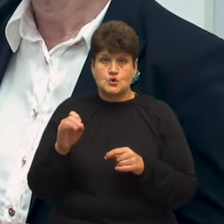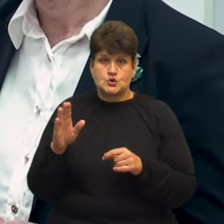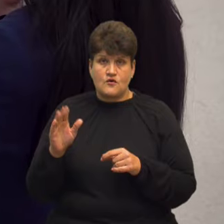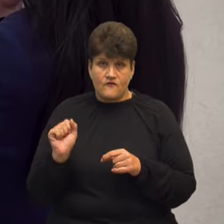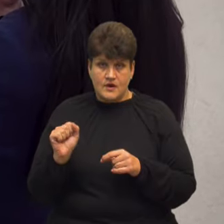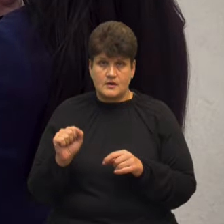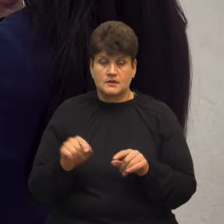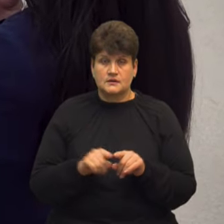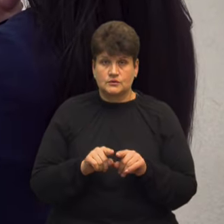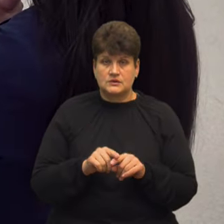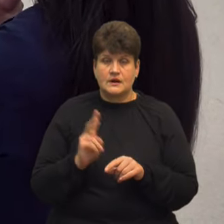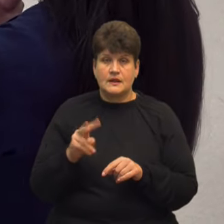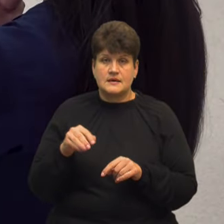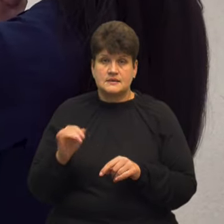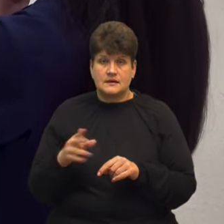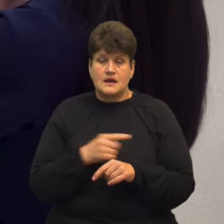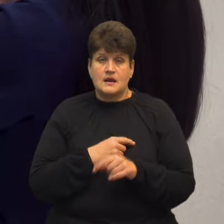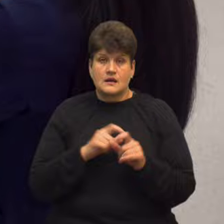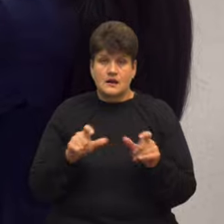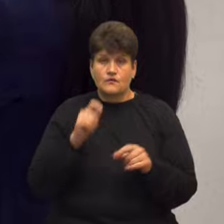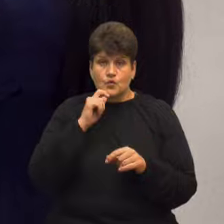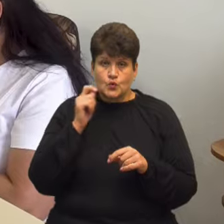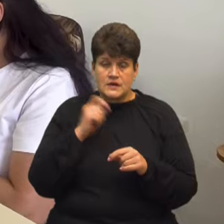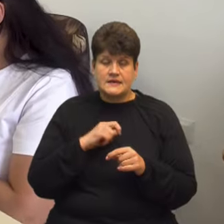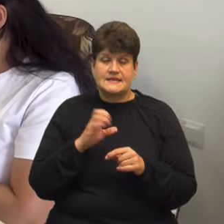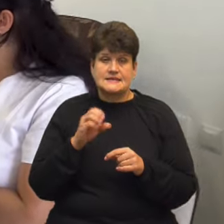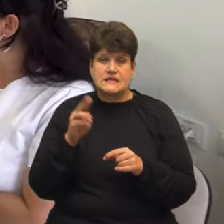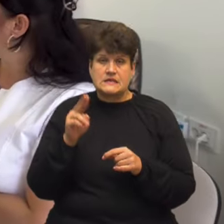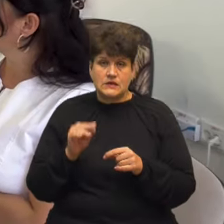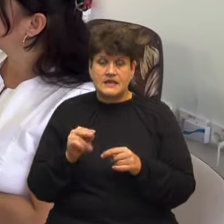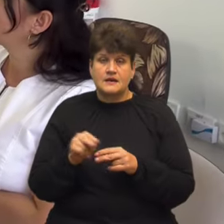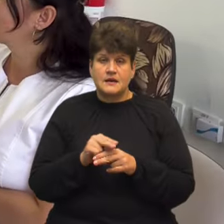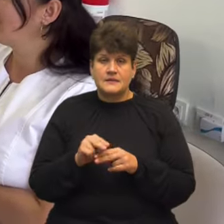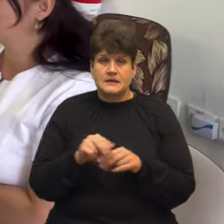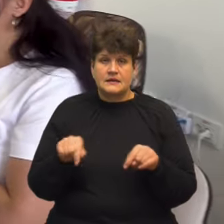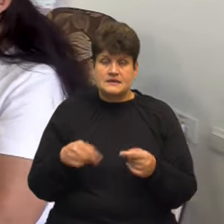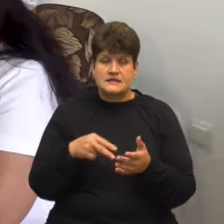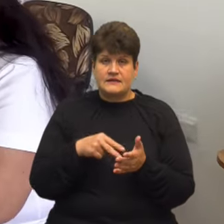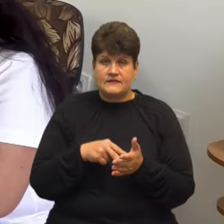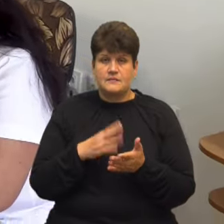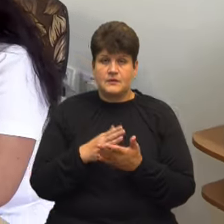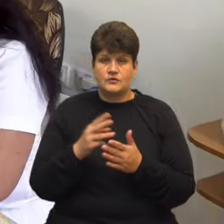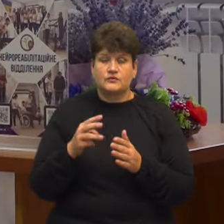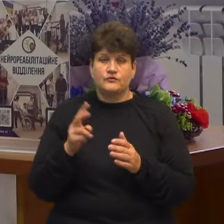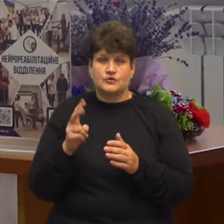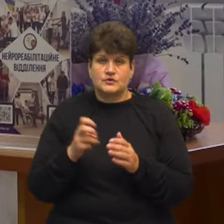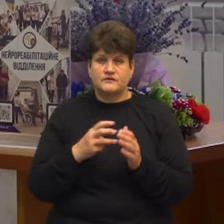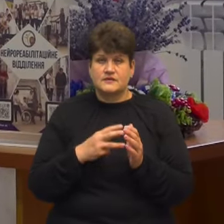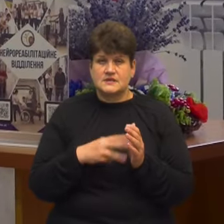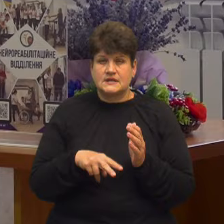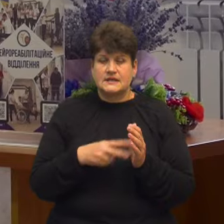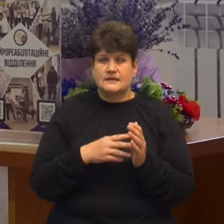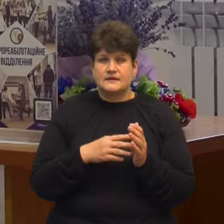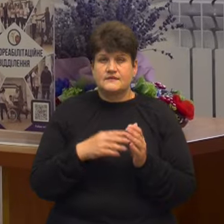лікарня В Україні, каже Ольга Єрмоленко, стаціонарні реабілітаційні відділення мають бути в 228 лікарнях Окрім